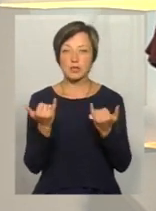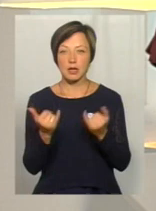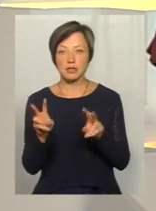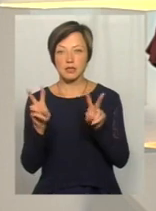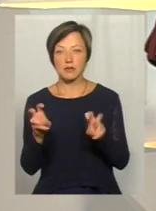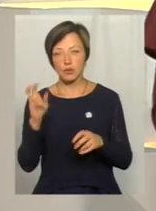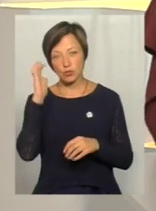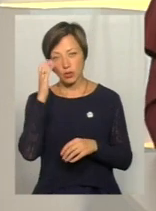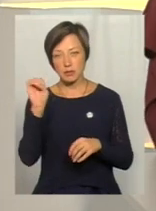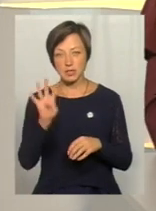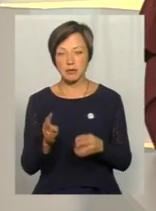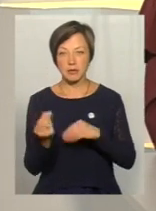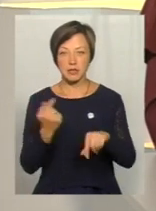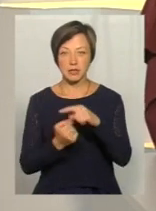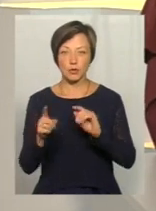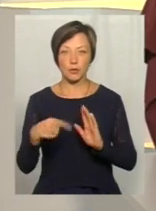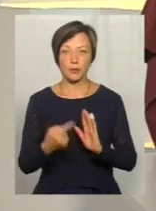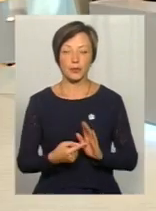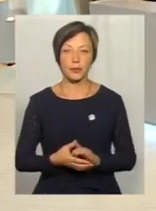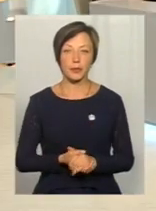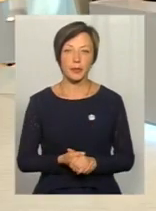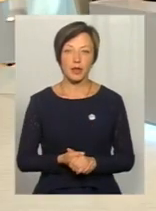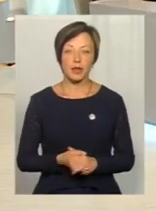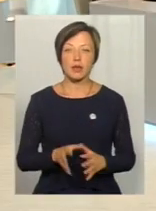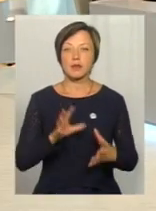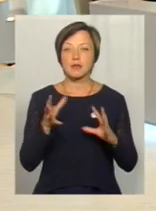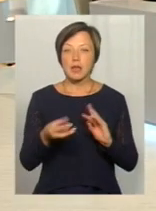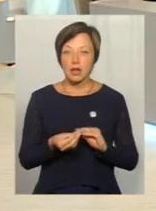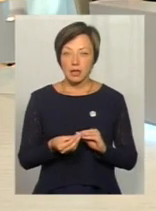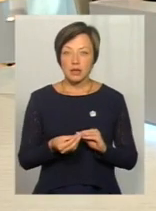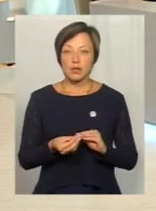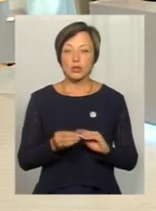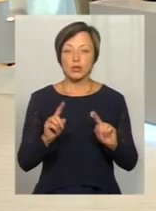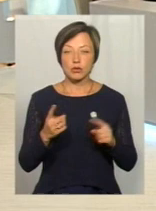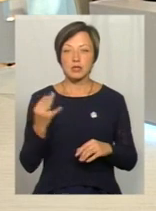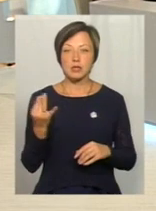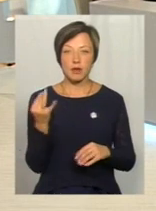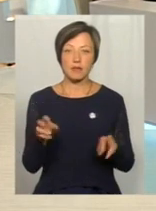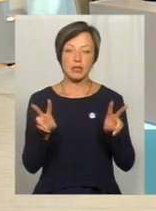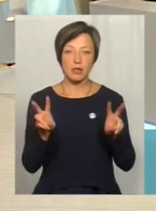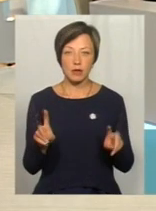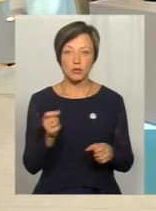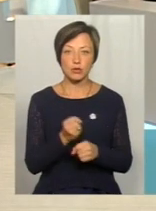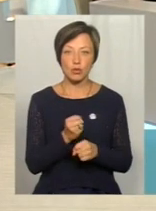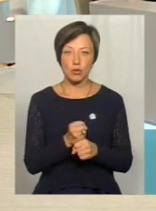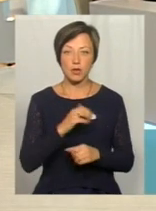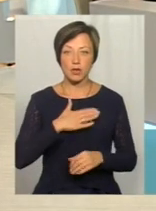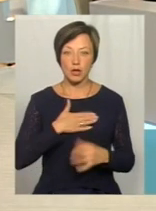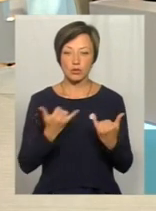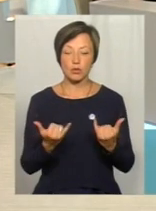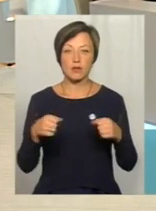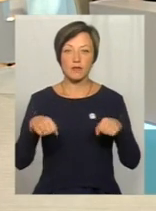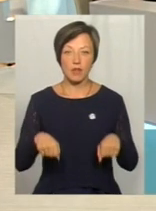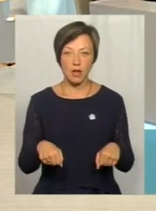називаючи чорним і сірим бізнесом? Ну, взагалі, досить цікава тема, те, що робить наша сьогодні